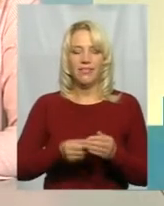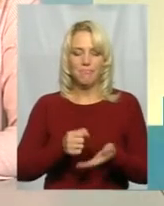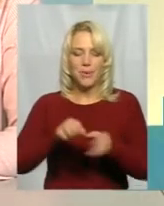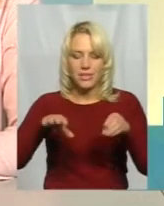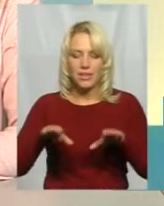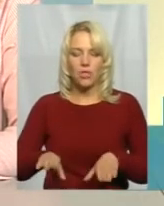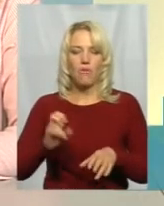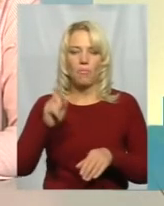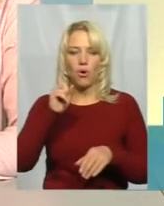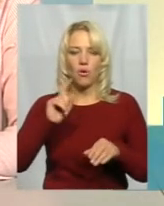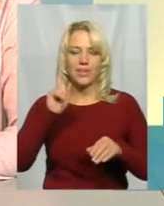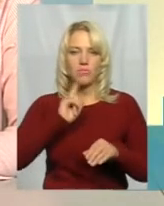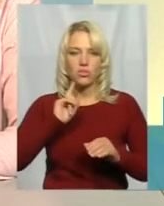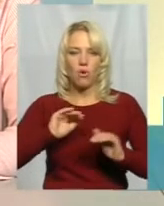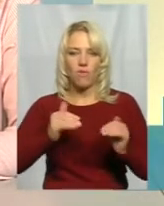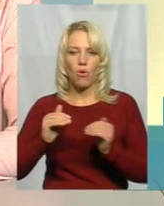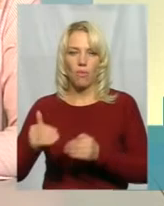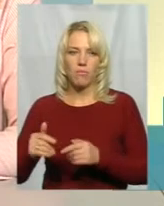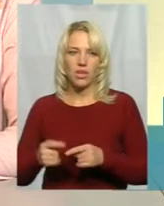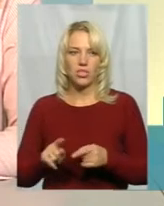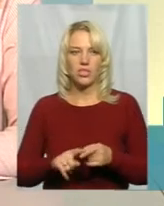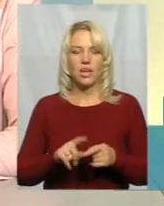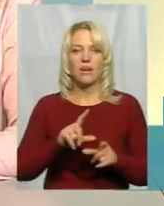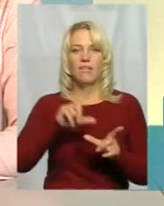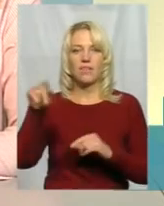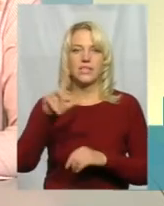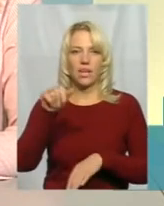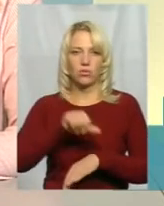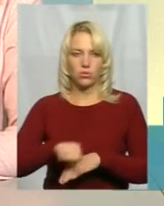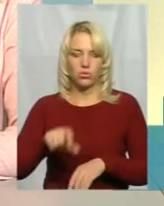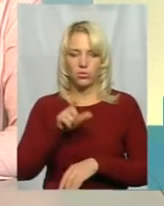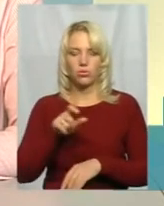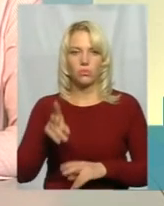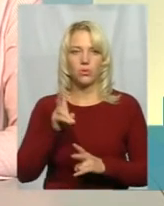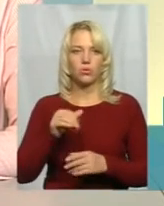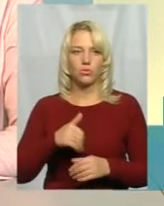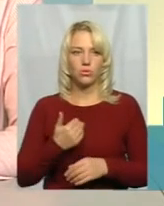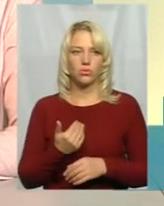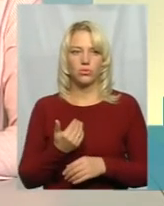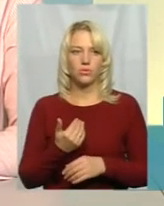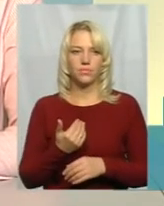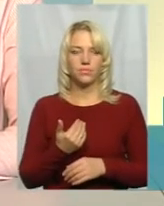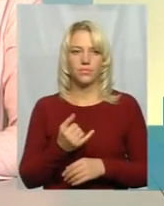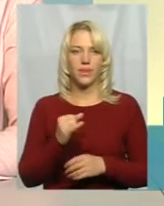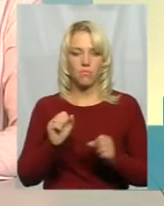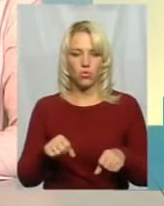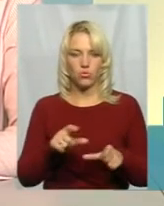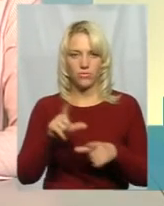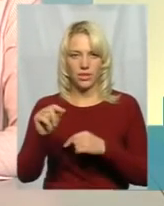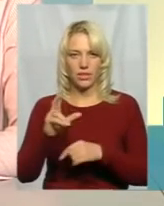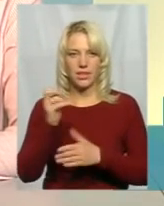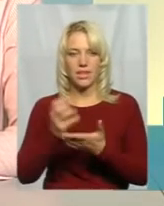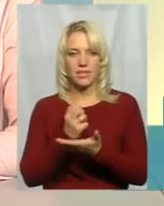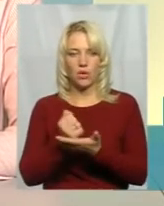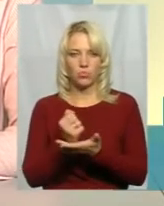про обмеження в правий виїзд до боржників за кордон. Оскільки всі особи, які хочуть і можуть виїхати на